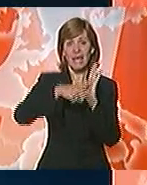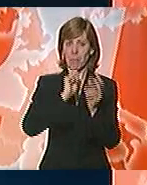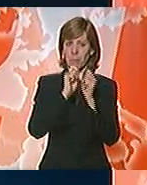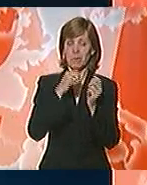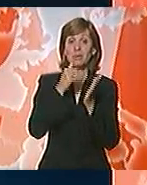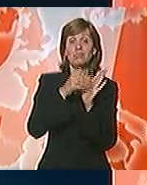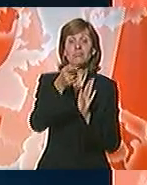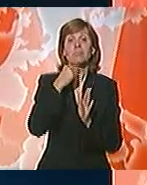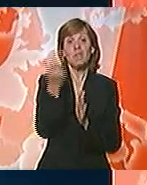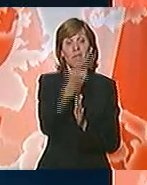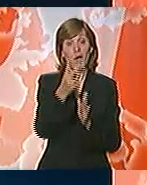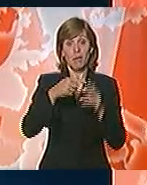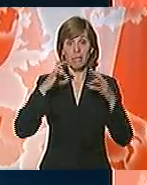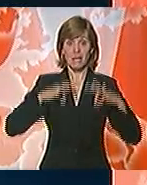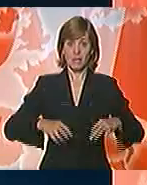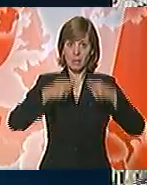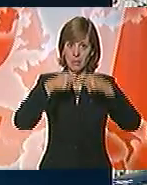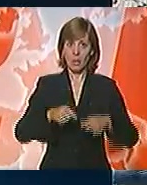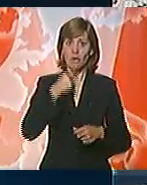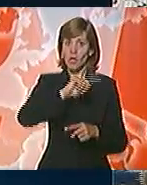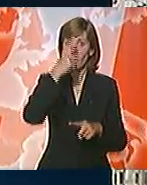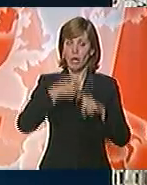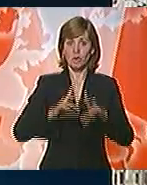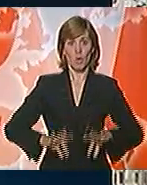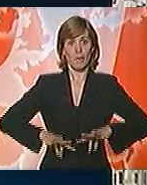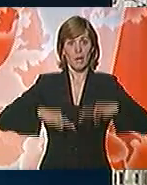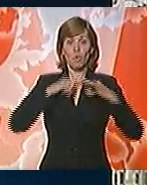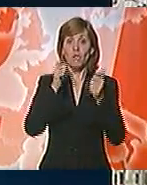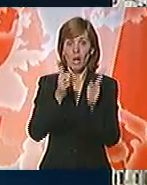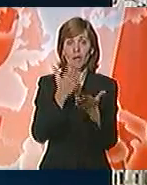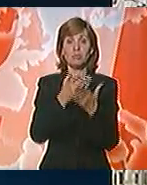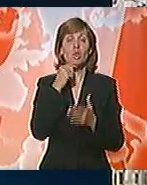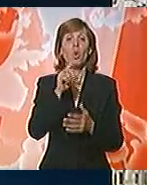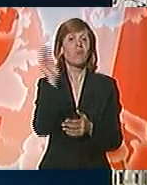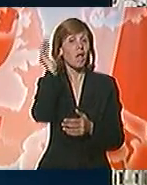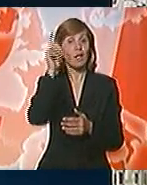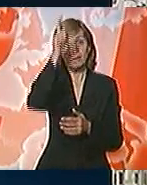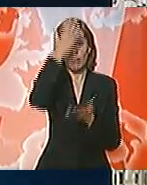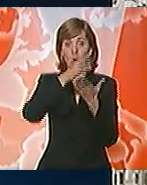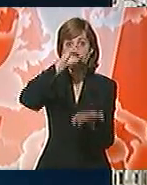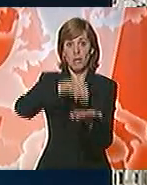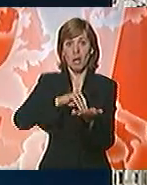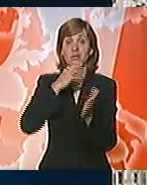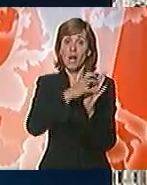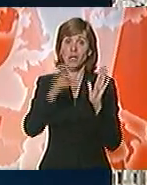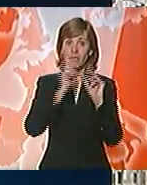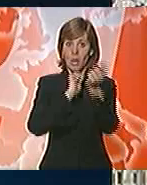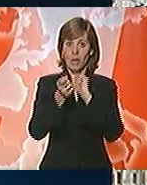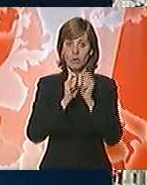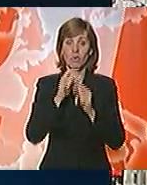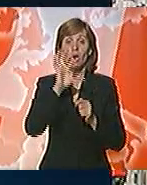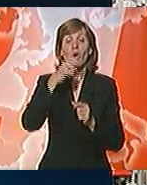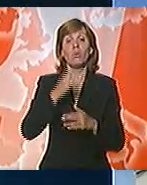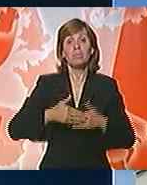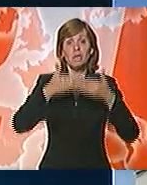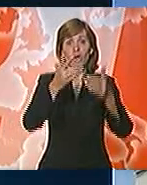Međutim, predsjednici dve sindikalne organizacije negirili su pre podne da je za danas u vlade Srbije sa njima zakazan nastavak razgovora o